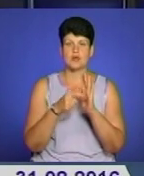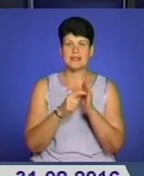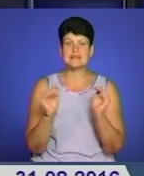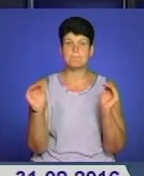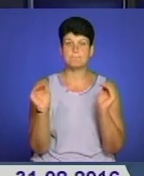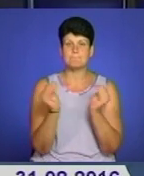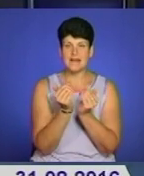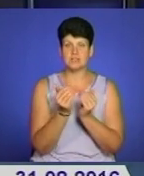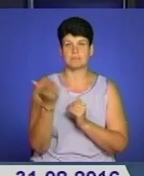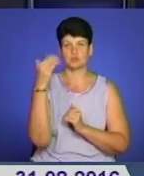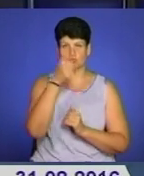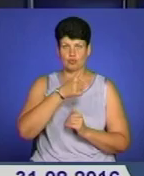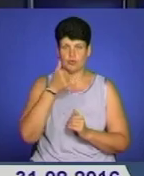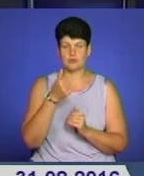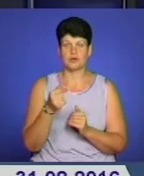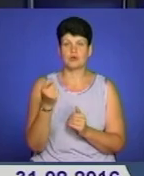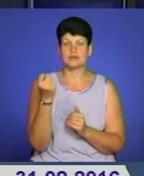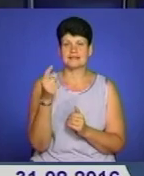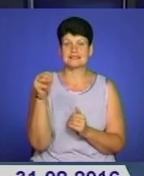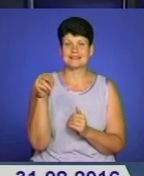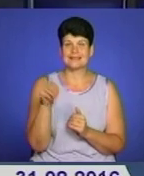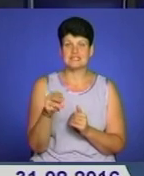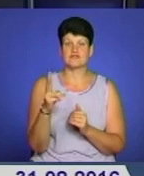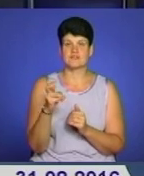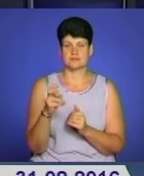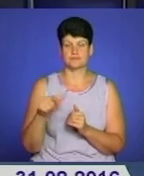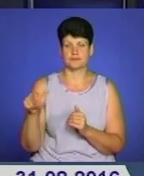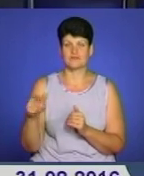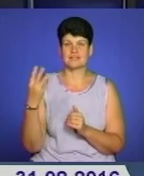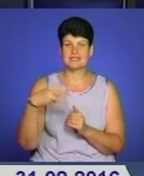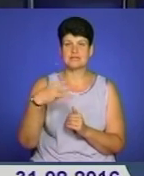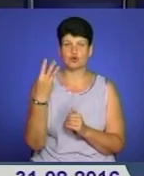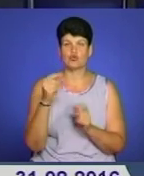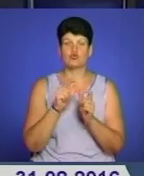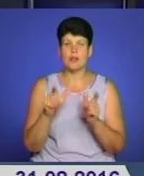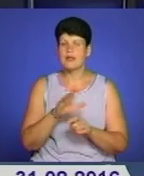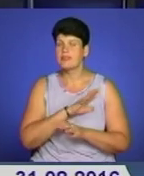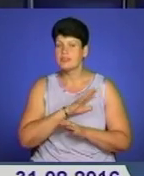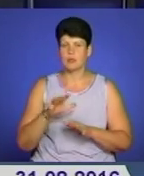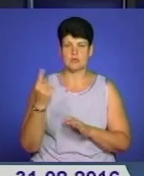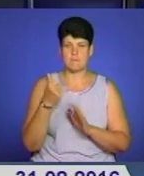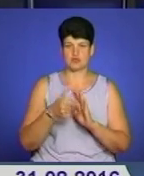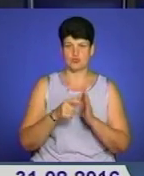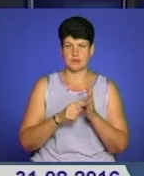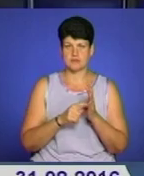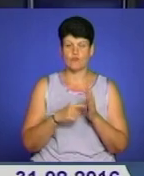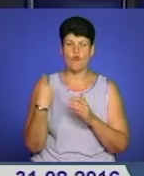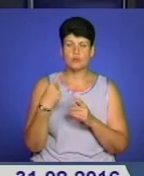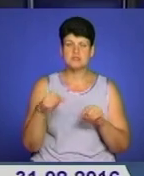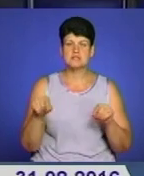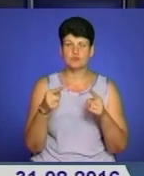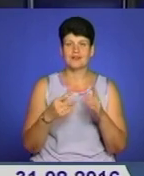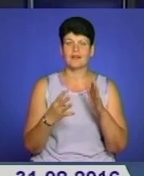торік – 11 тисяч 200 осіб. Відтак, у 33 школах не буде перших класів. В області створено 9